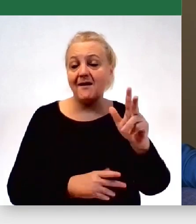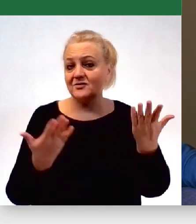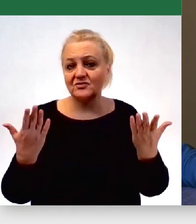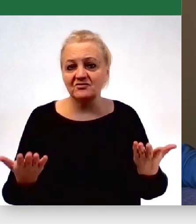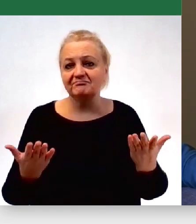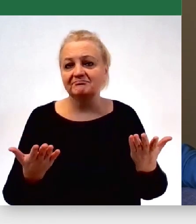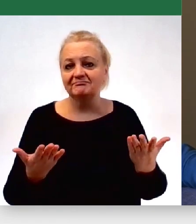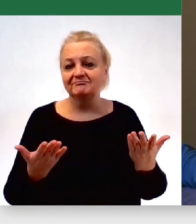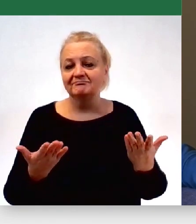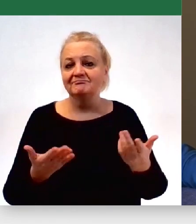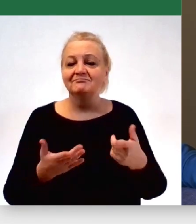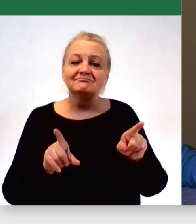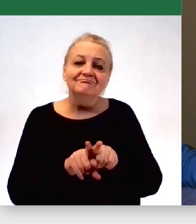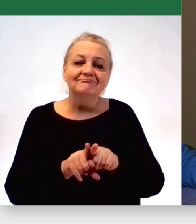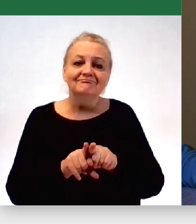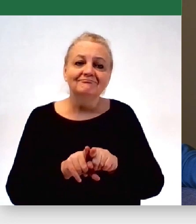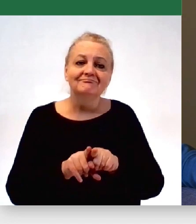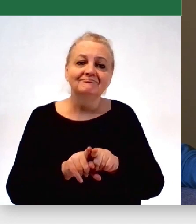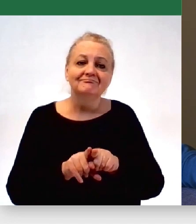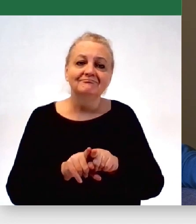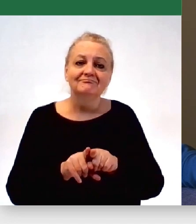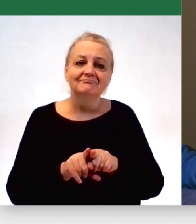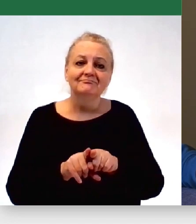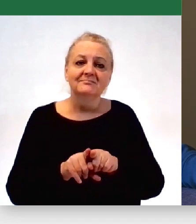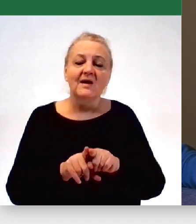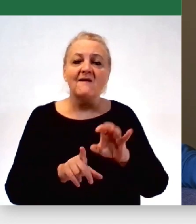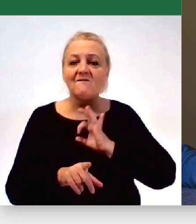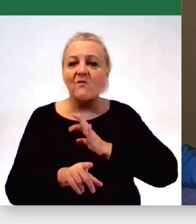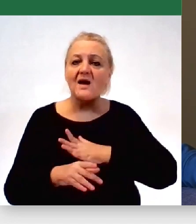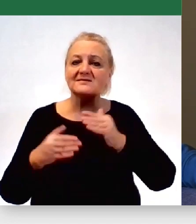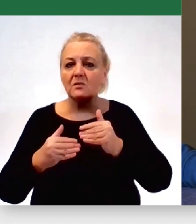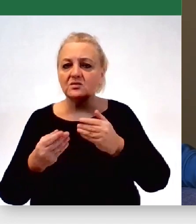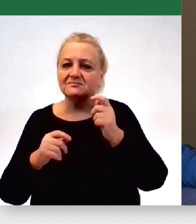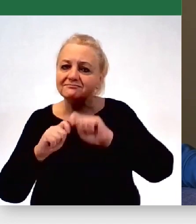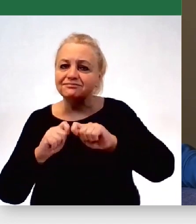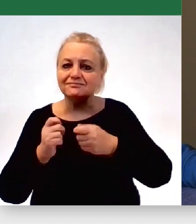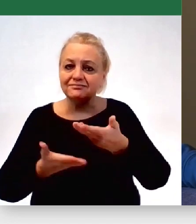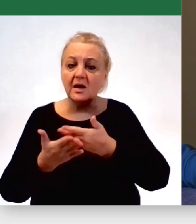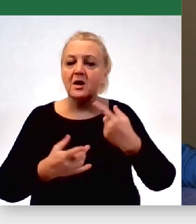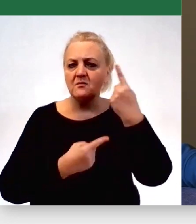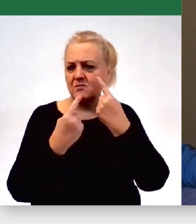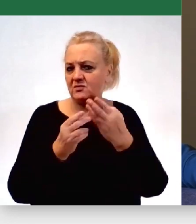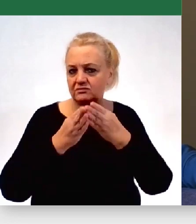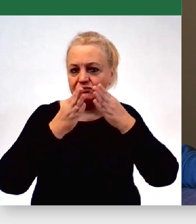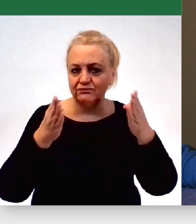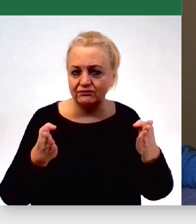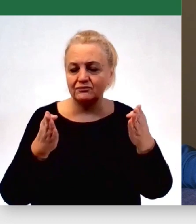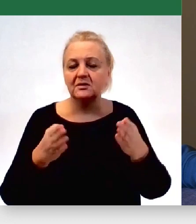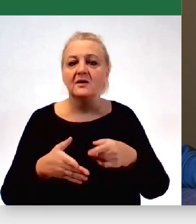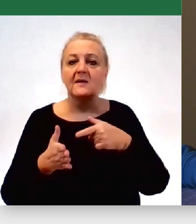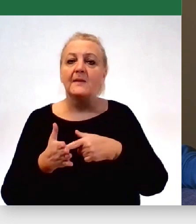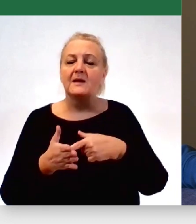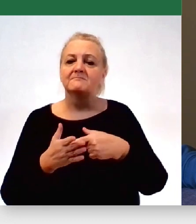mierzy swoje zasoby i myślę tutaj szeroko o zasobach